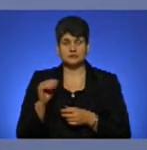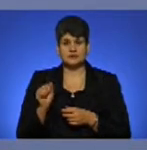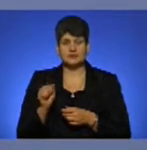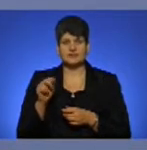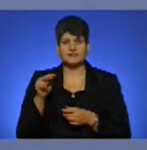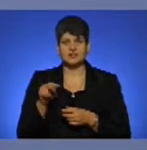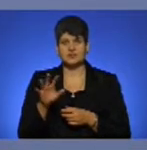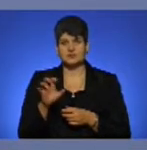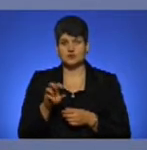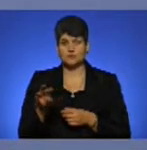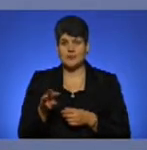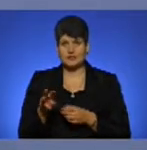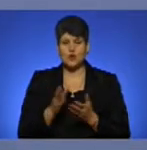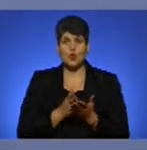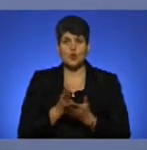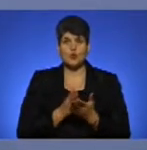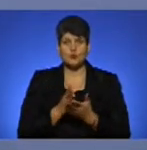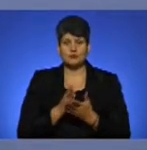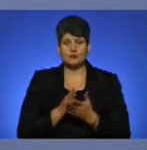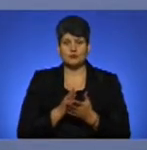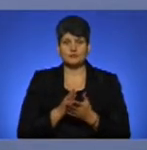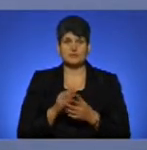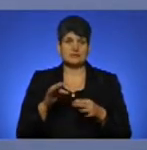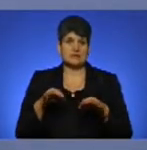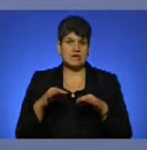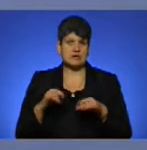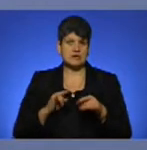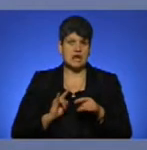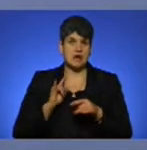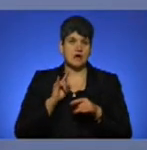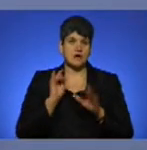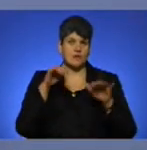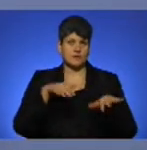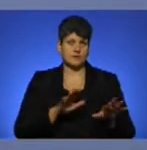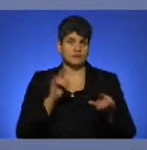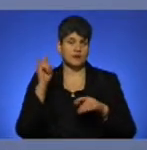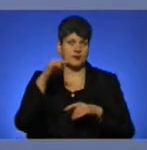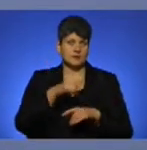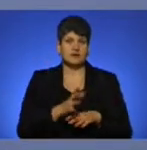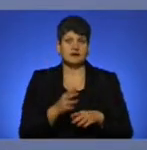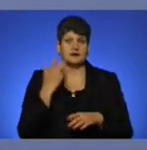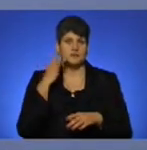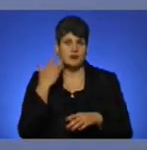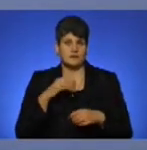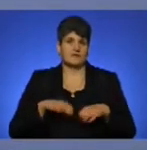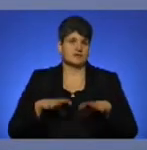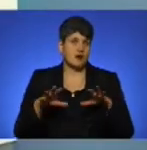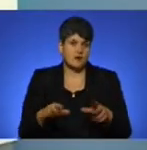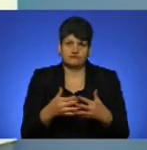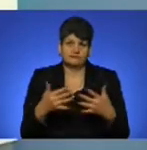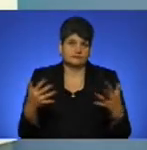метрів обслуговує трансатлантичні повітряні судна, в тому числі і Сполучені Штати, Австралію і тоді.